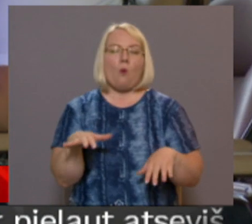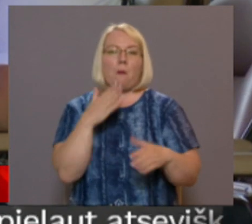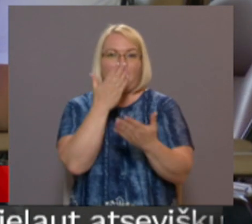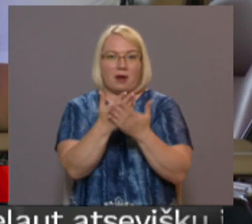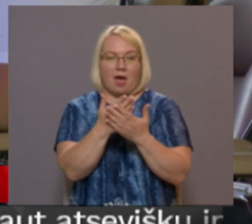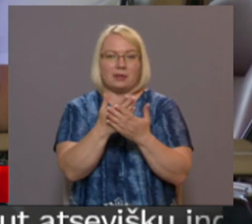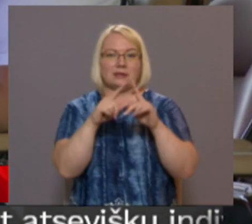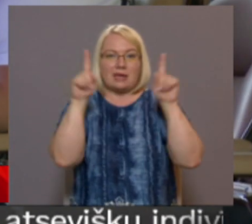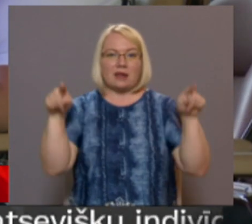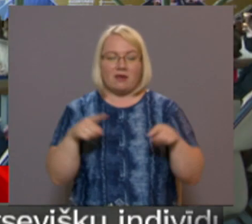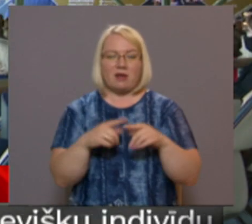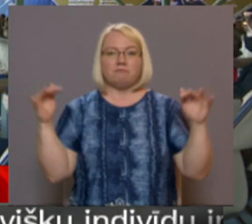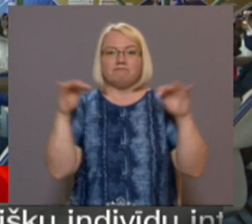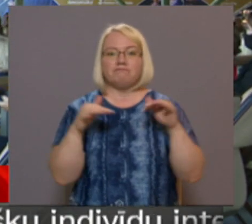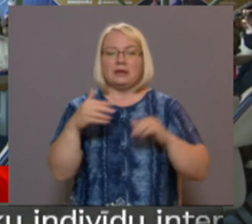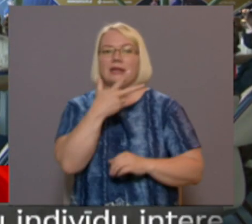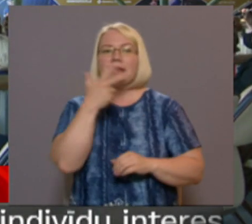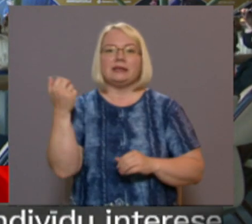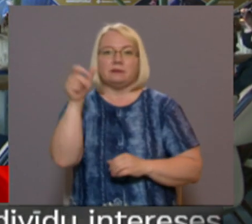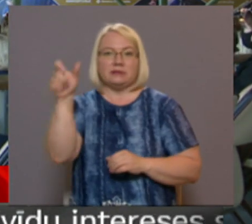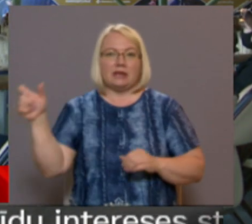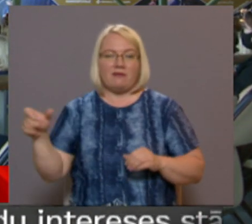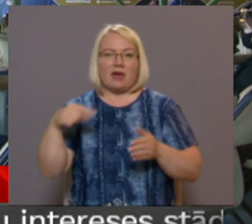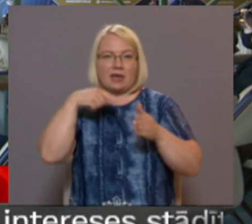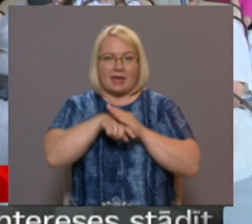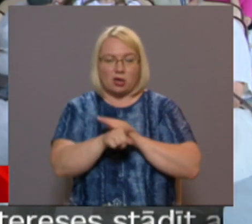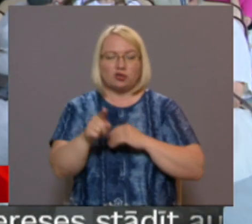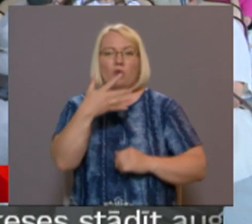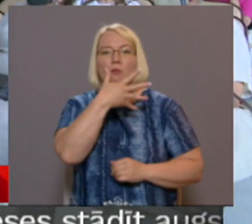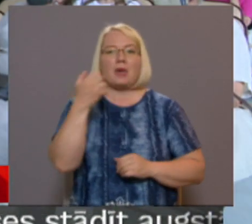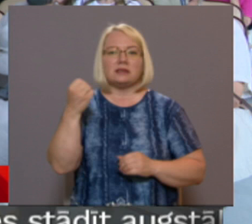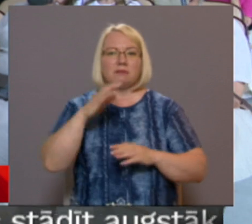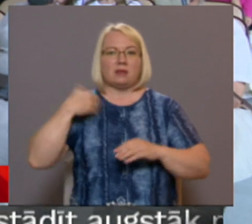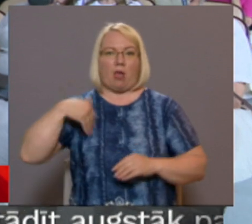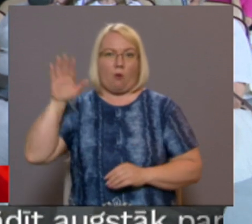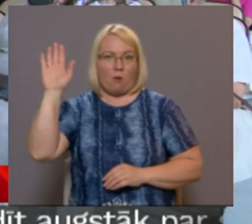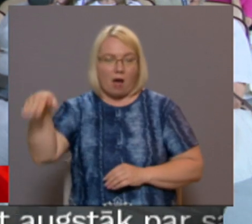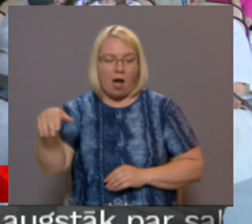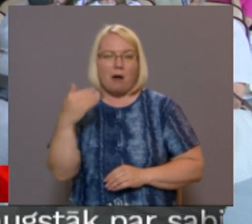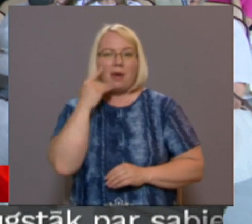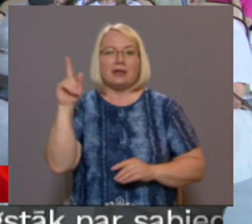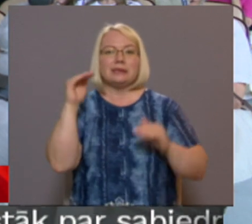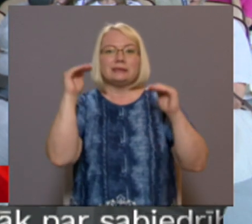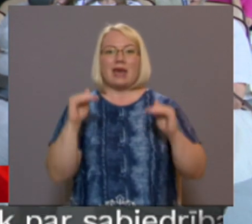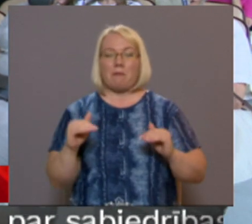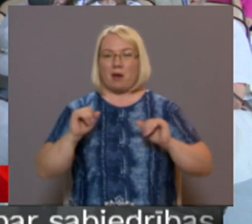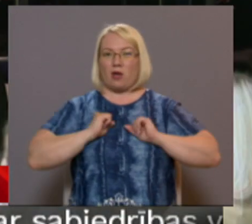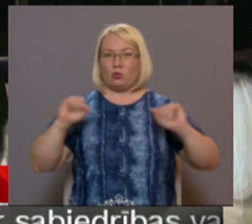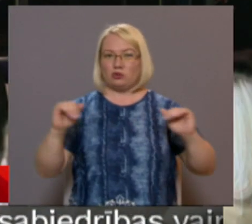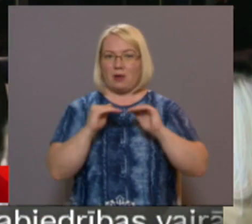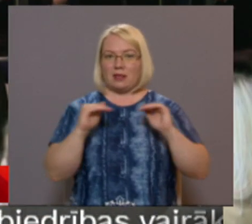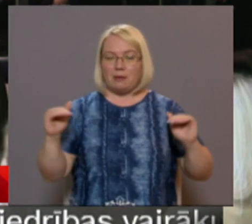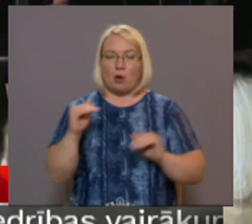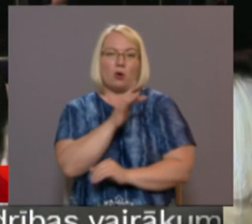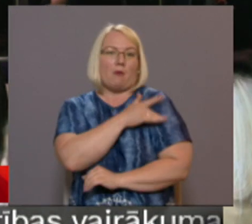pulcēties pat 300 personām iekštelpās un 500 personas ārpustām. Savukārtā sauktajā zemākajā drošības līmenī, kur